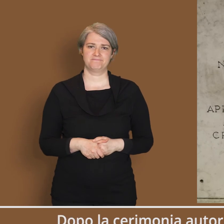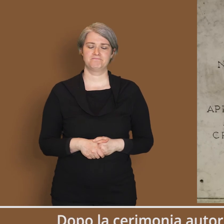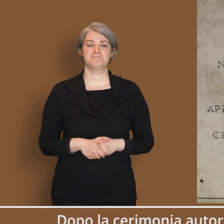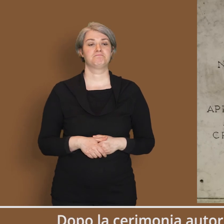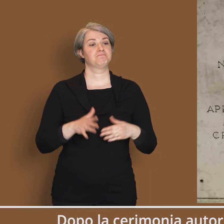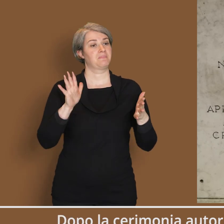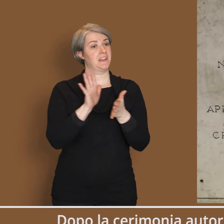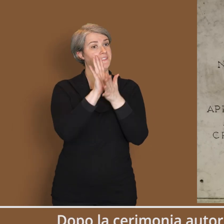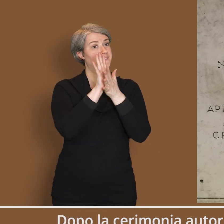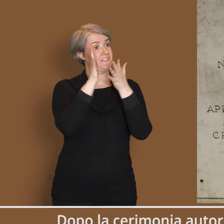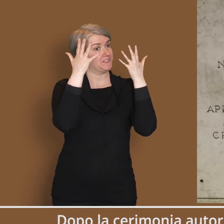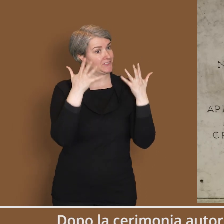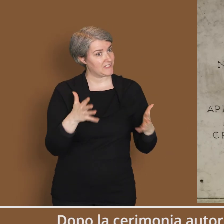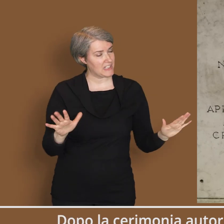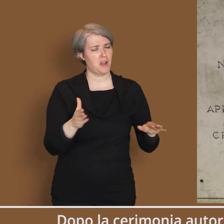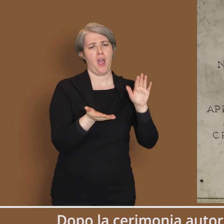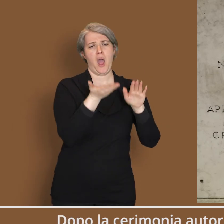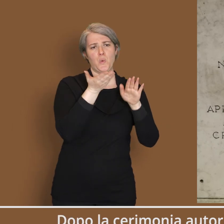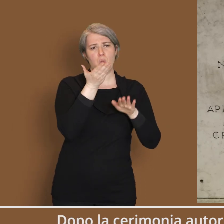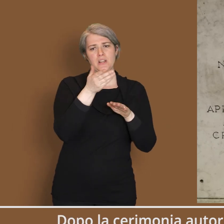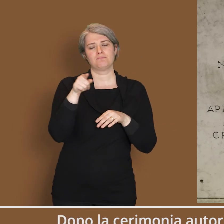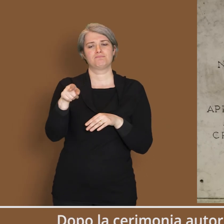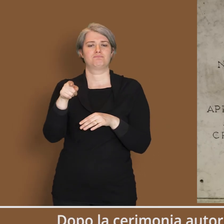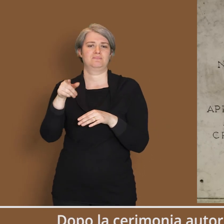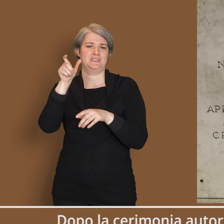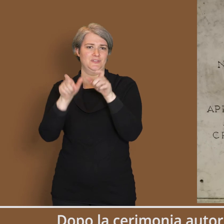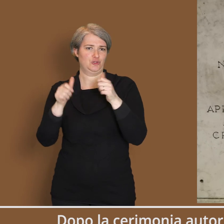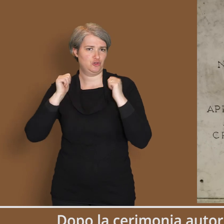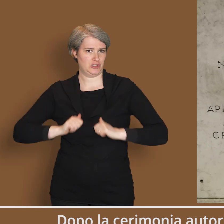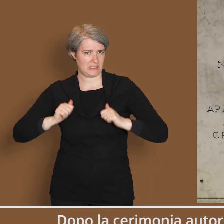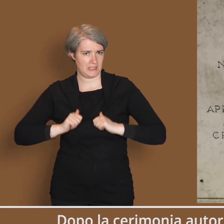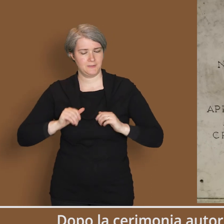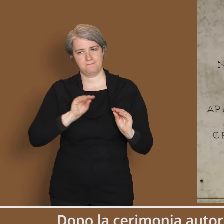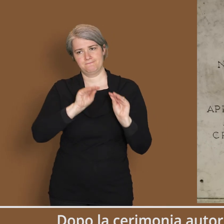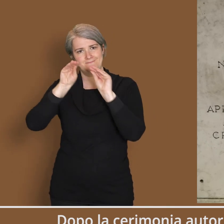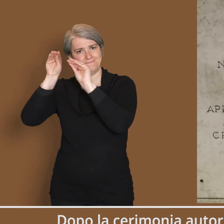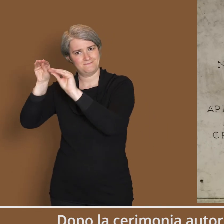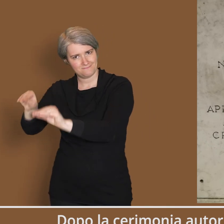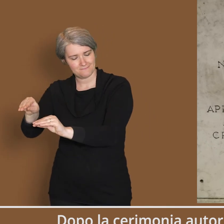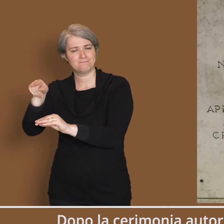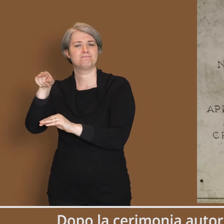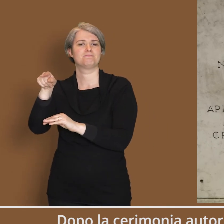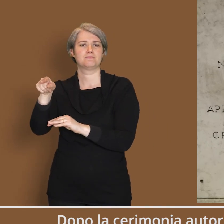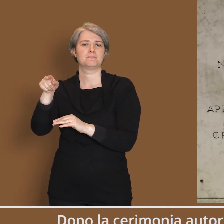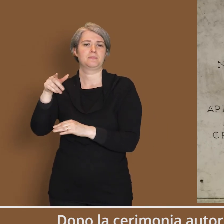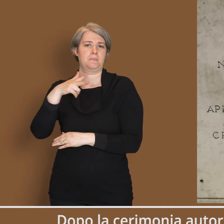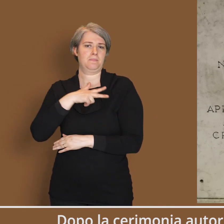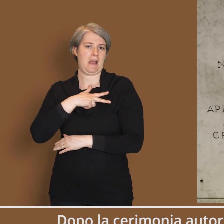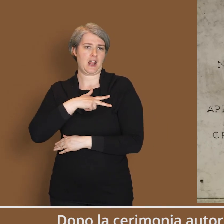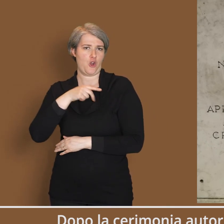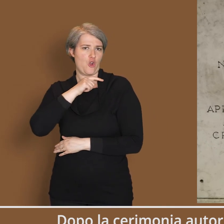Dopo la cerimonia, autorità e cittadinanza si spostarono nella parrocchia, dove venne celebrata la messa.